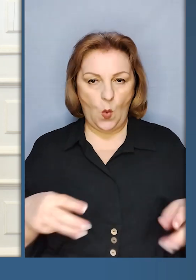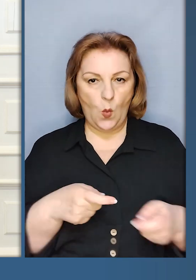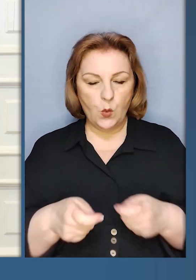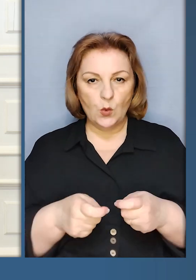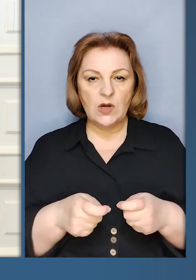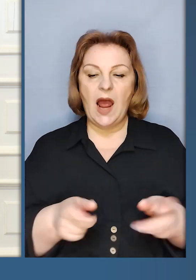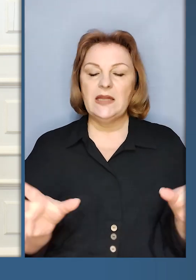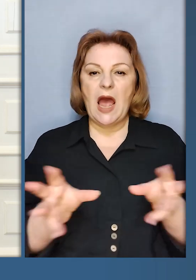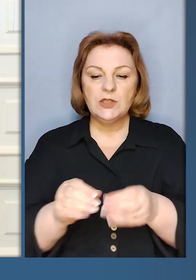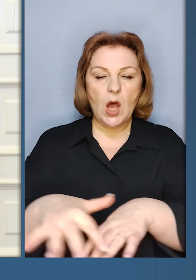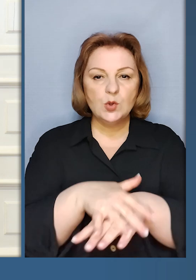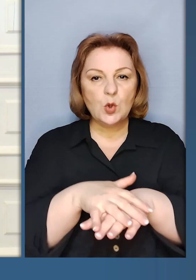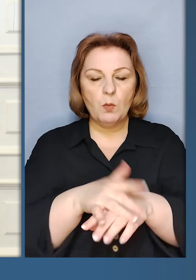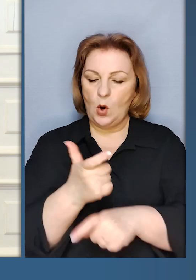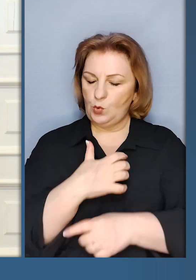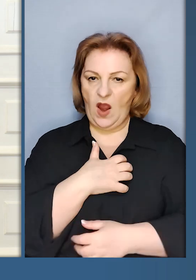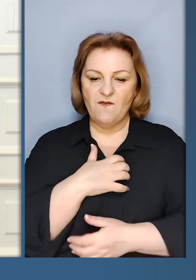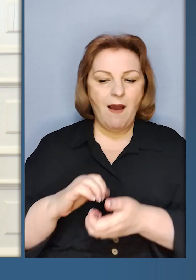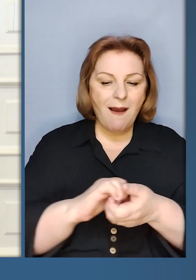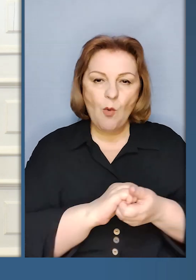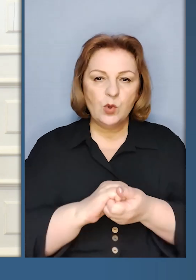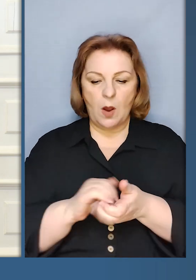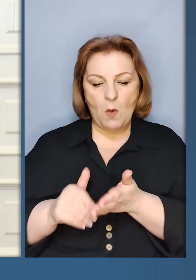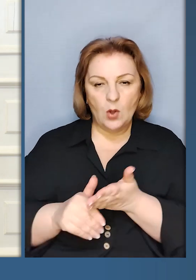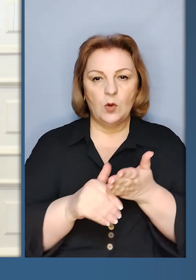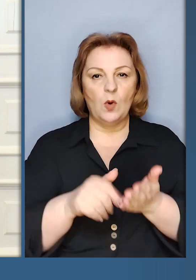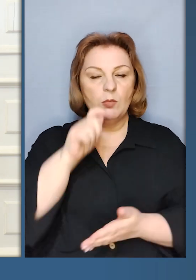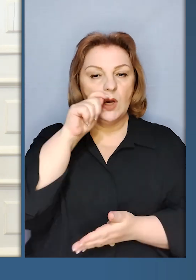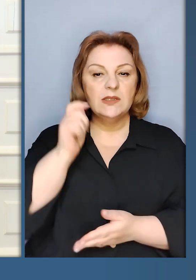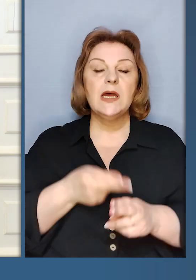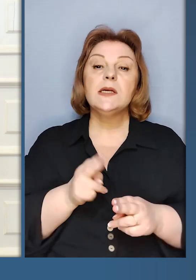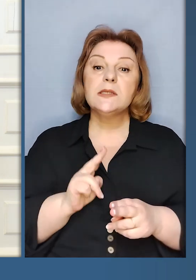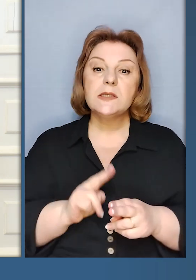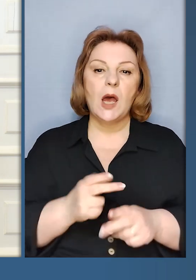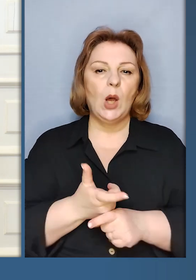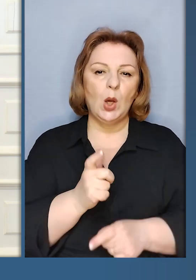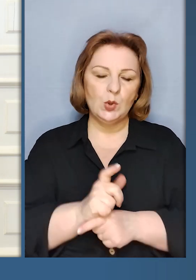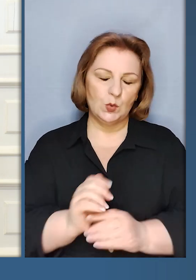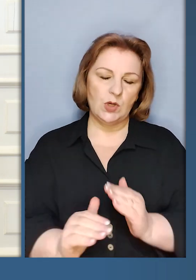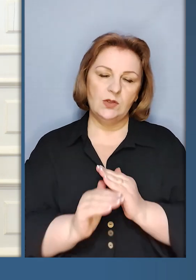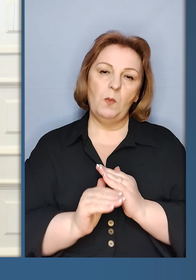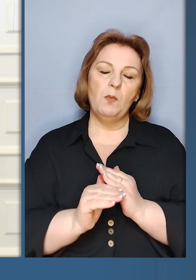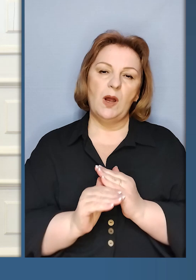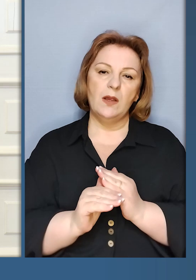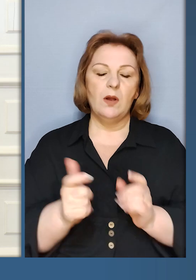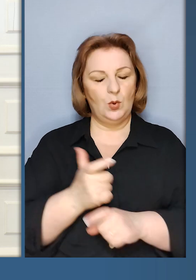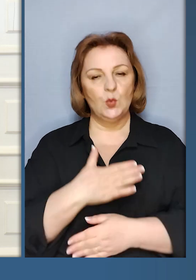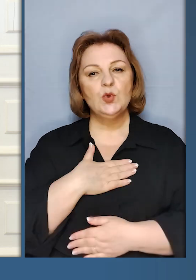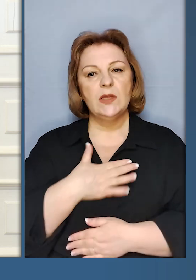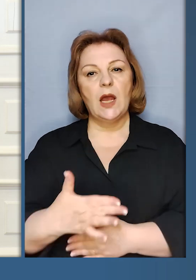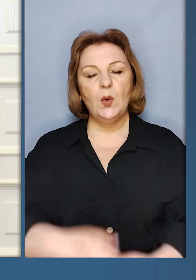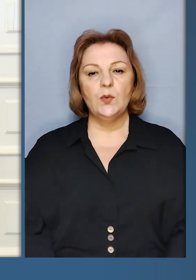вашим урядом і з суспільством, що дуже важливо, об'єднані в допомозі Україні. Це дуже